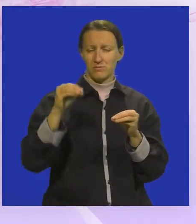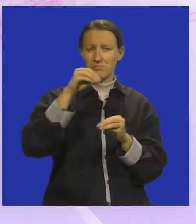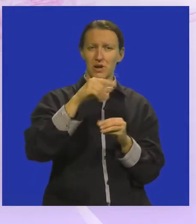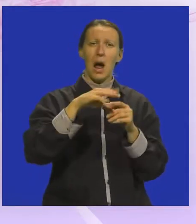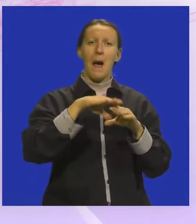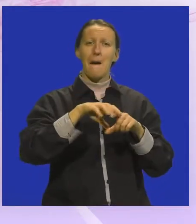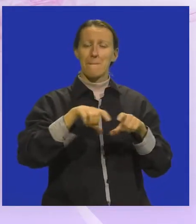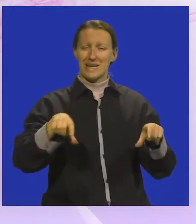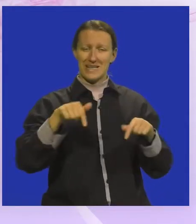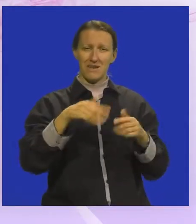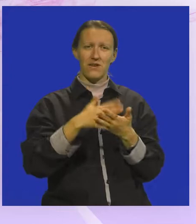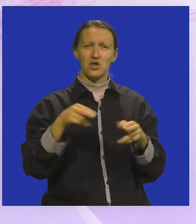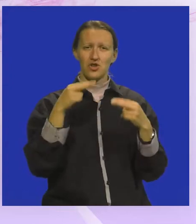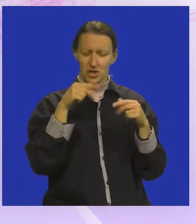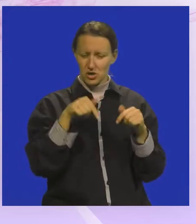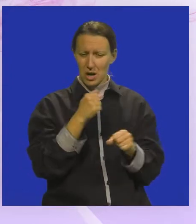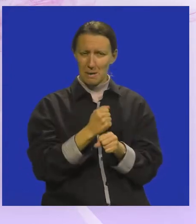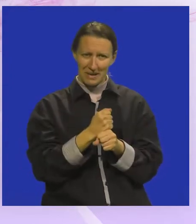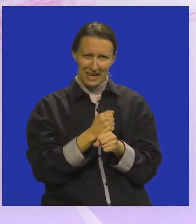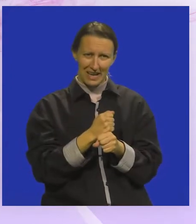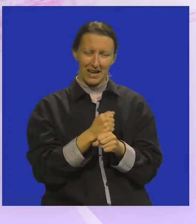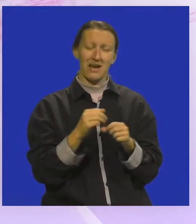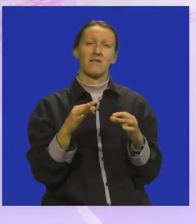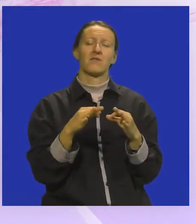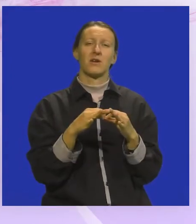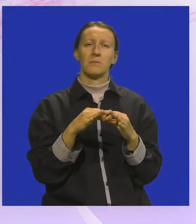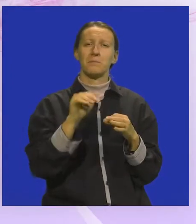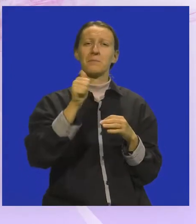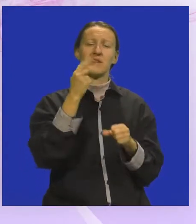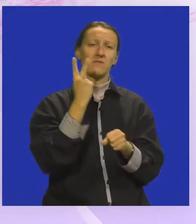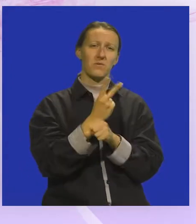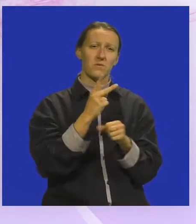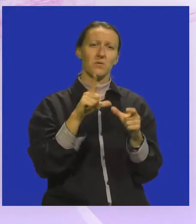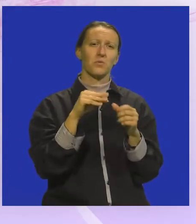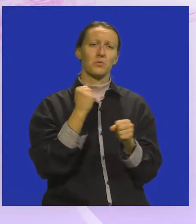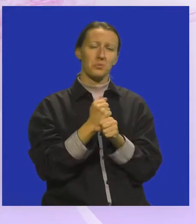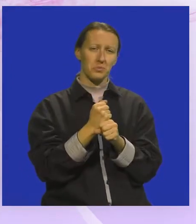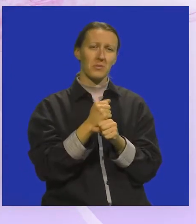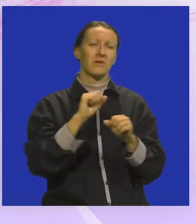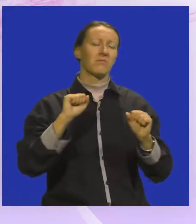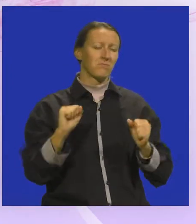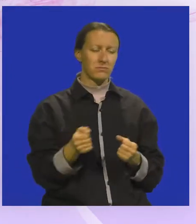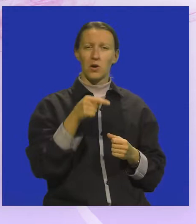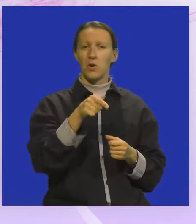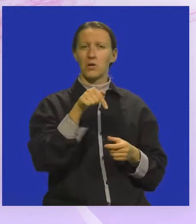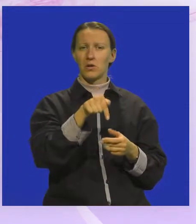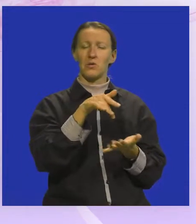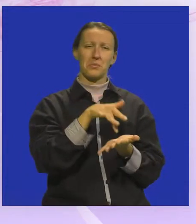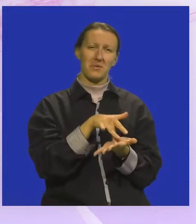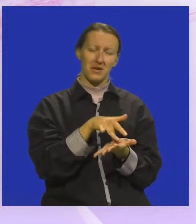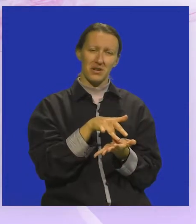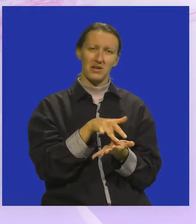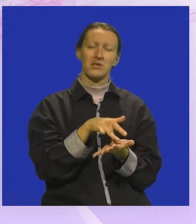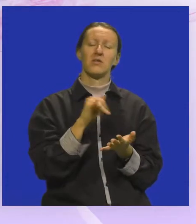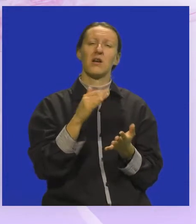prizemlju organiziraju već restoran i prvi hotel Umaški, u biti, pokreću oni na onoj poziciji.